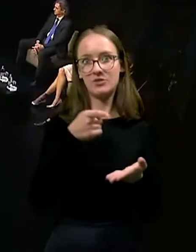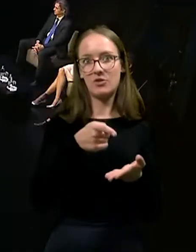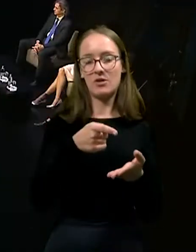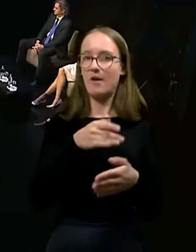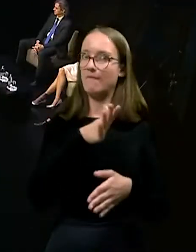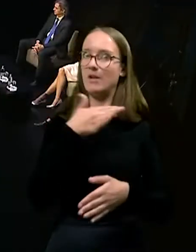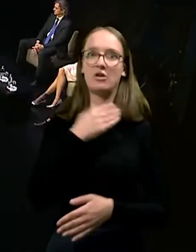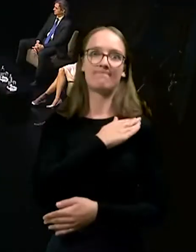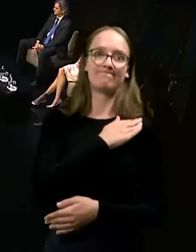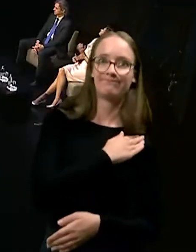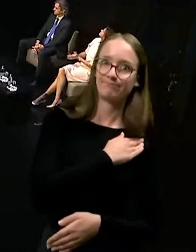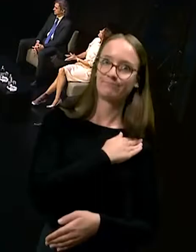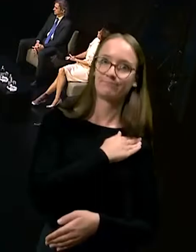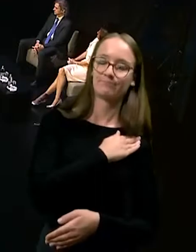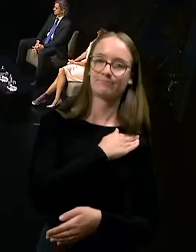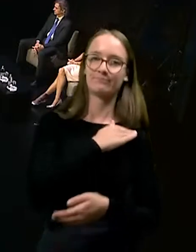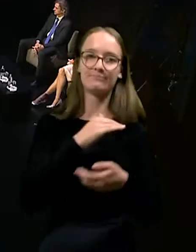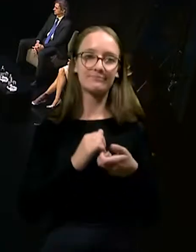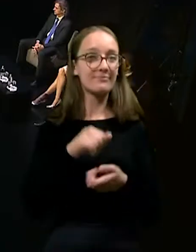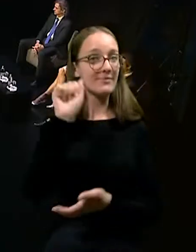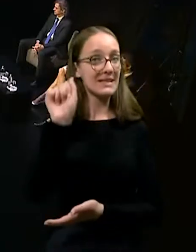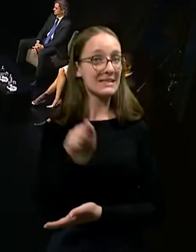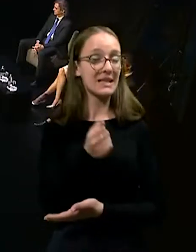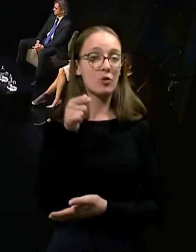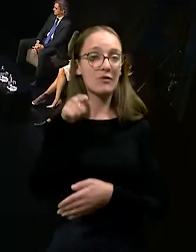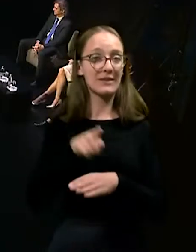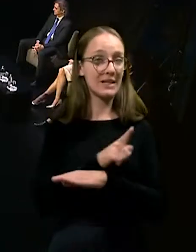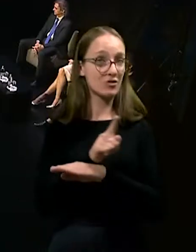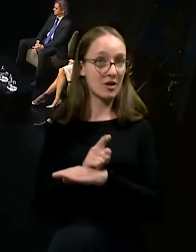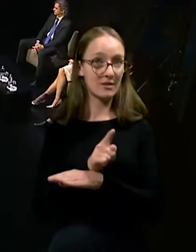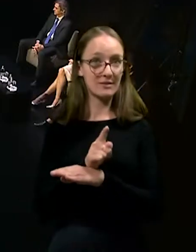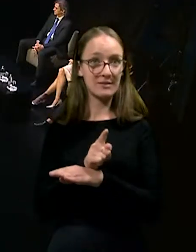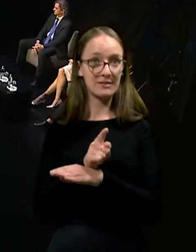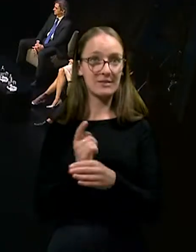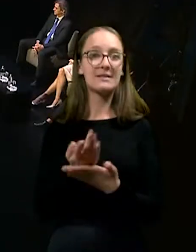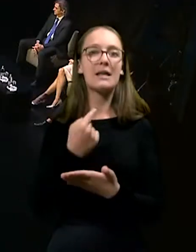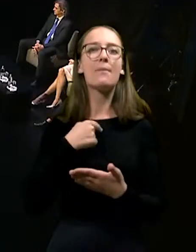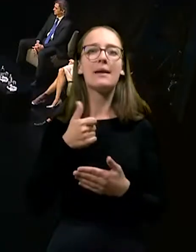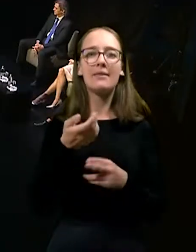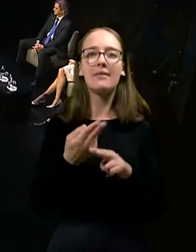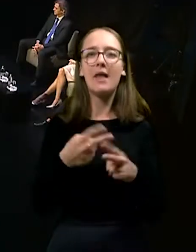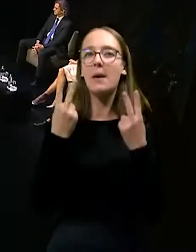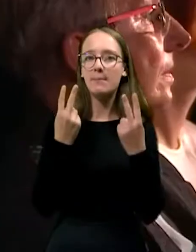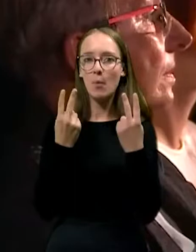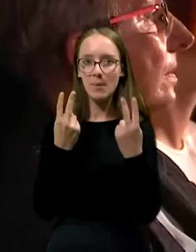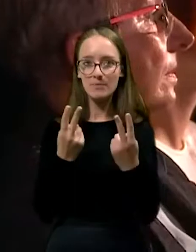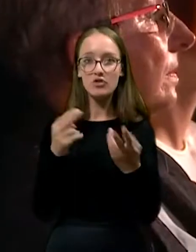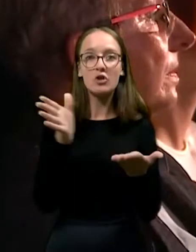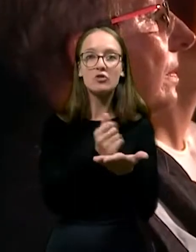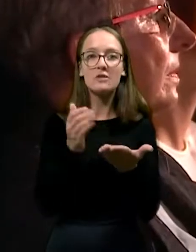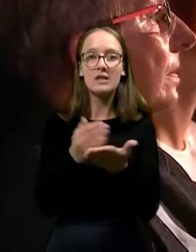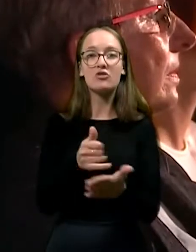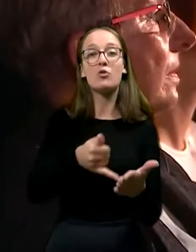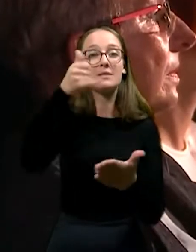velikim pritiskom. Zato je v teh časih zame eden najpomembnejših dosežko